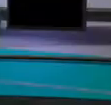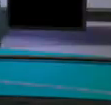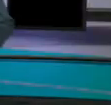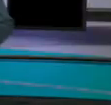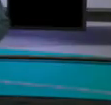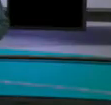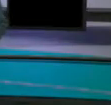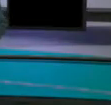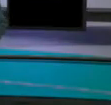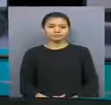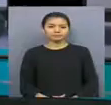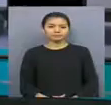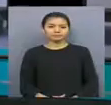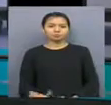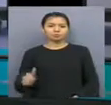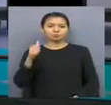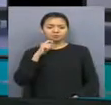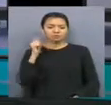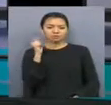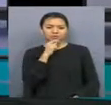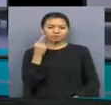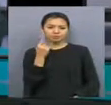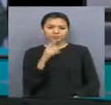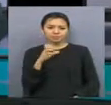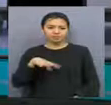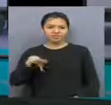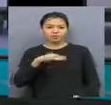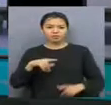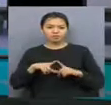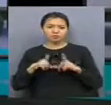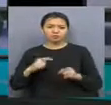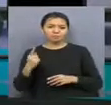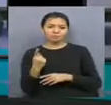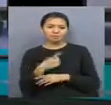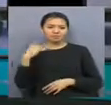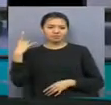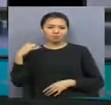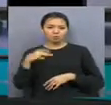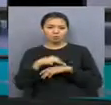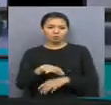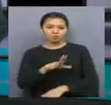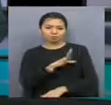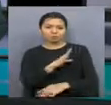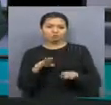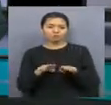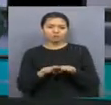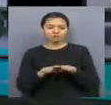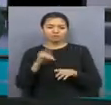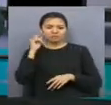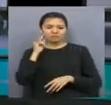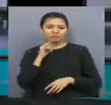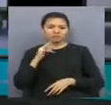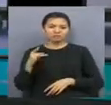Өткен жексенбі бірінші құркүйек күні еліміздің барлық мектептерінде алғашқа қоңырау соғылды. Бұл күні Қазақстан